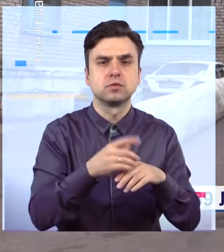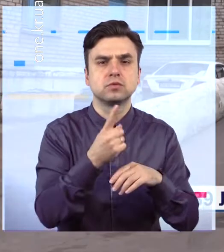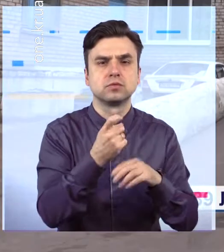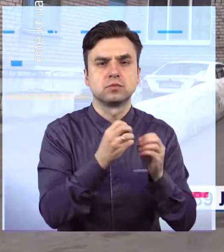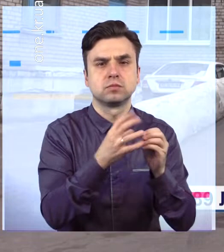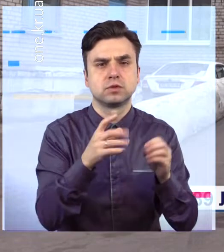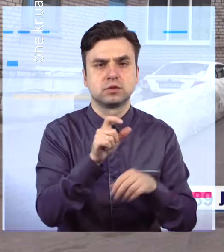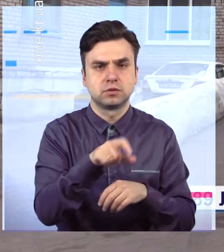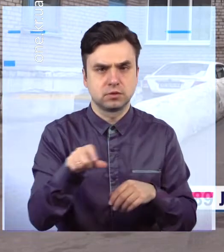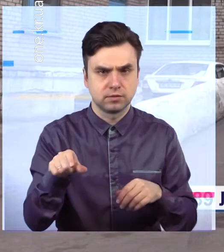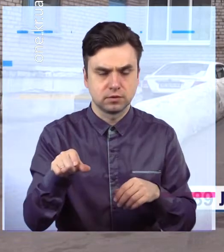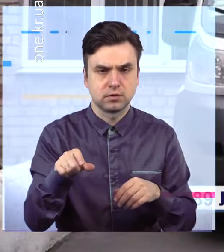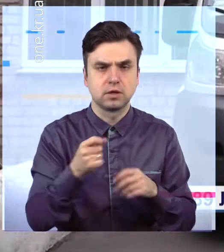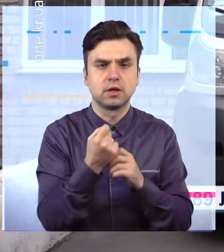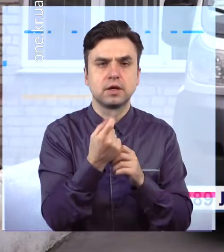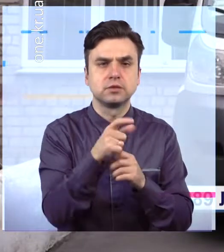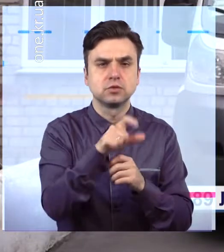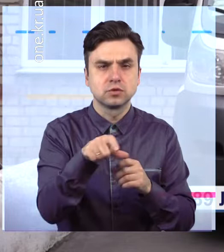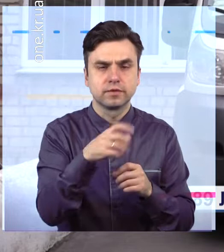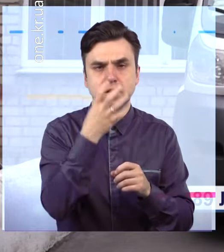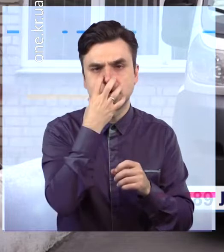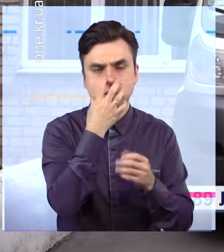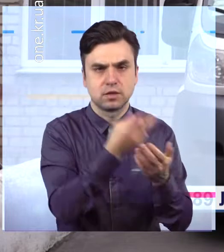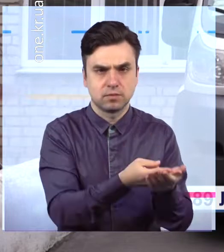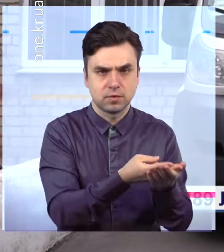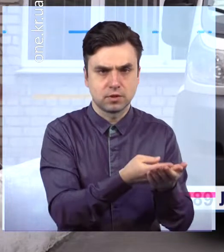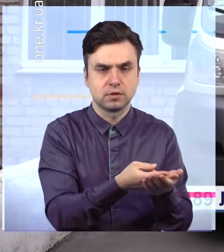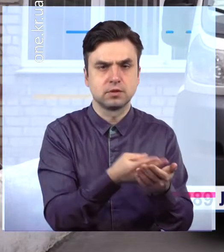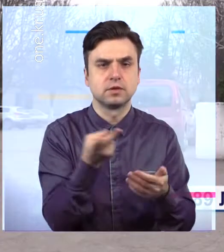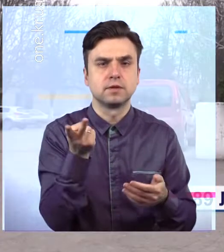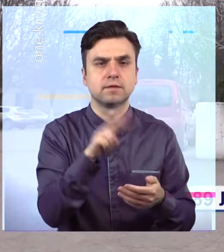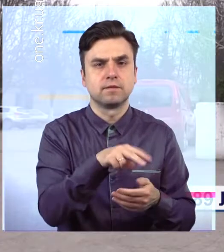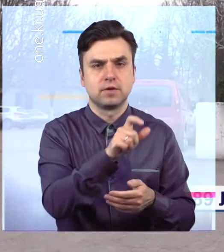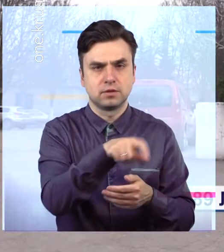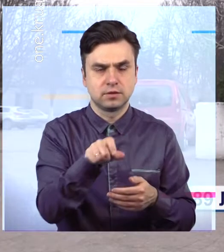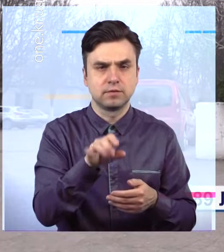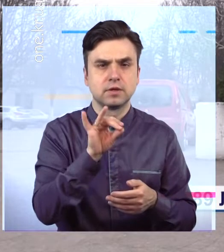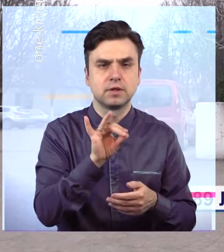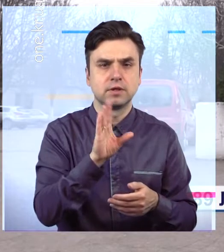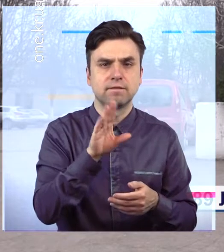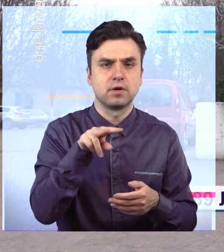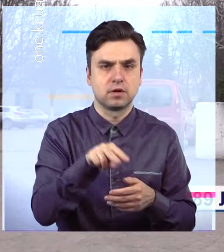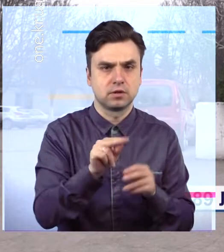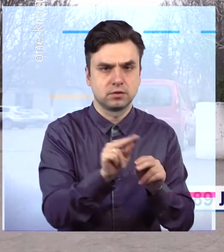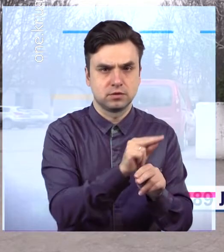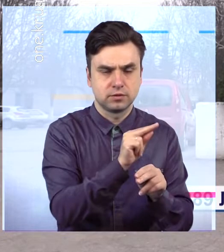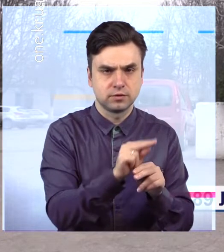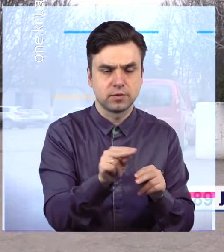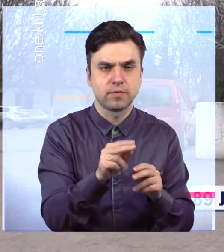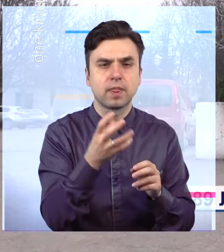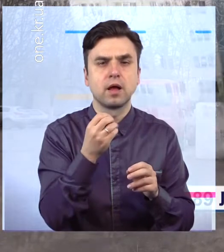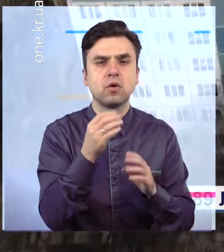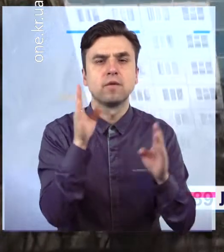криворіжців, 11 в реанімації. Загалом по місту двоє пацієнтів підключені до апарацій в ШВЛ. Всього